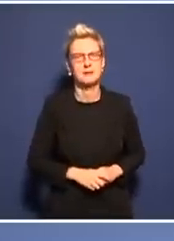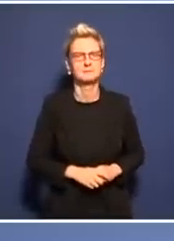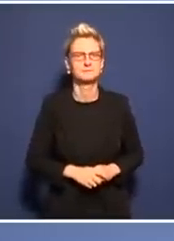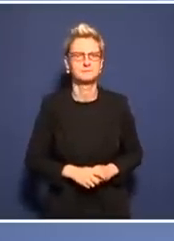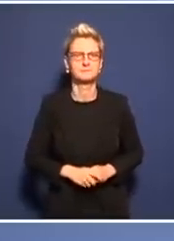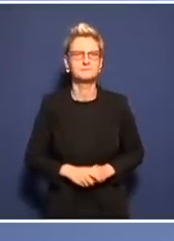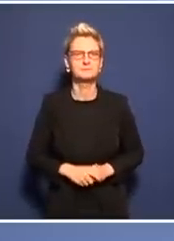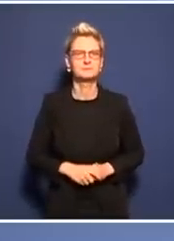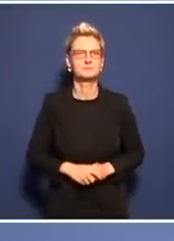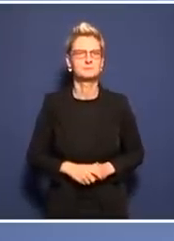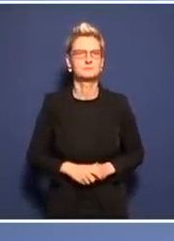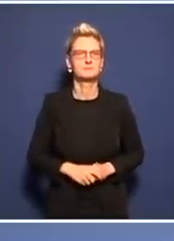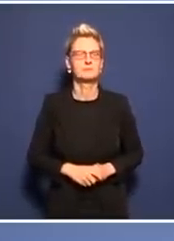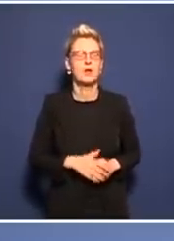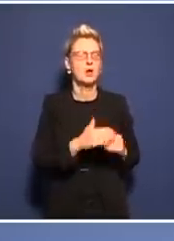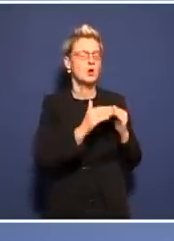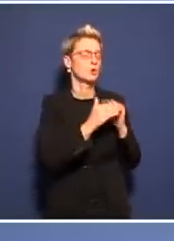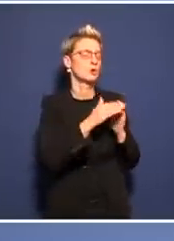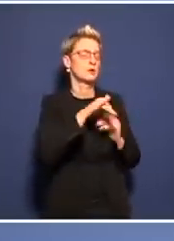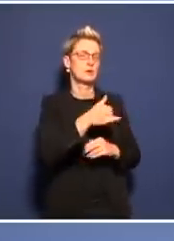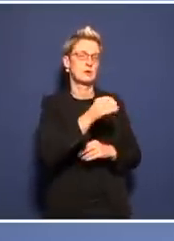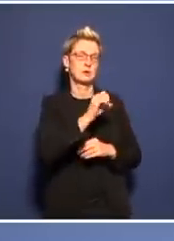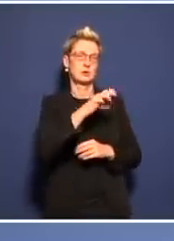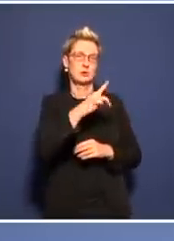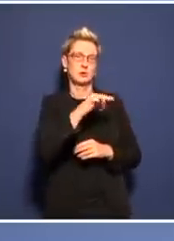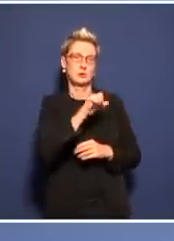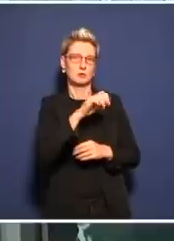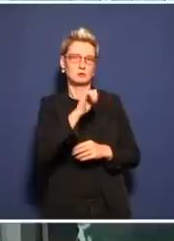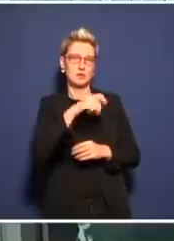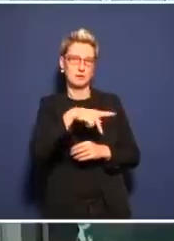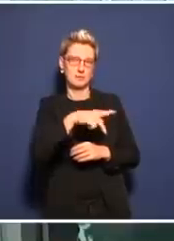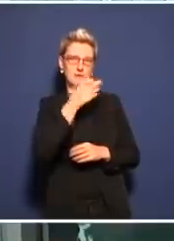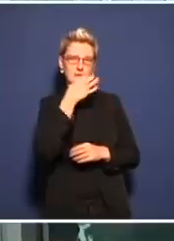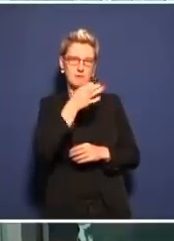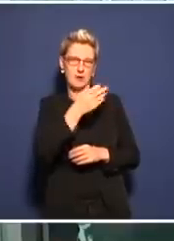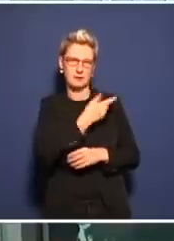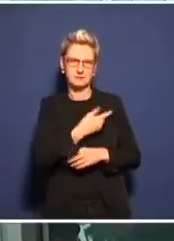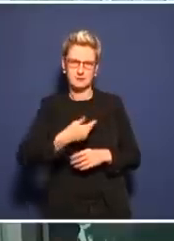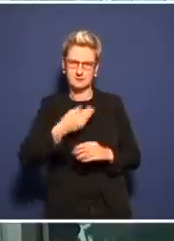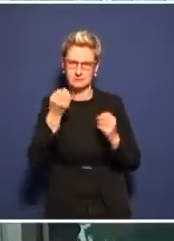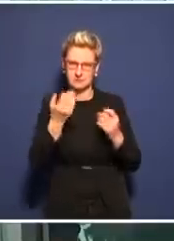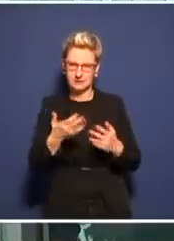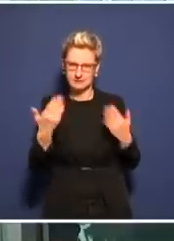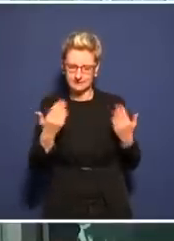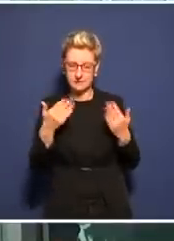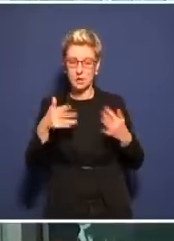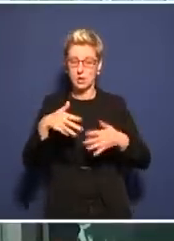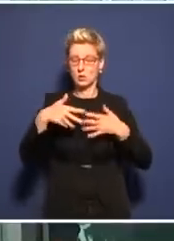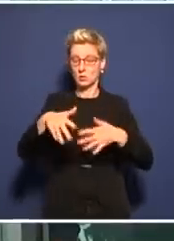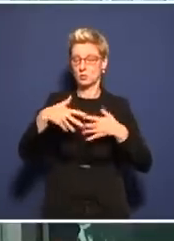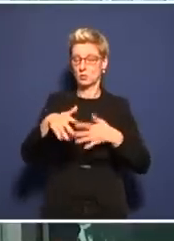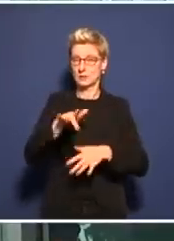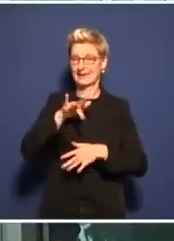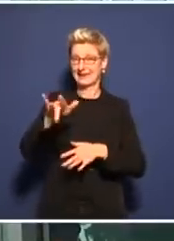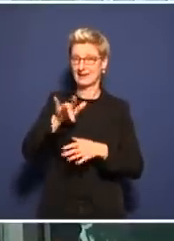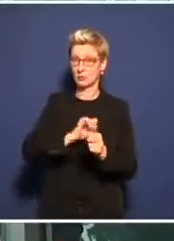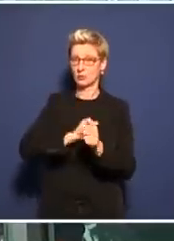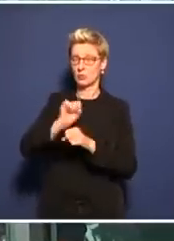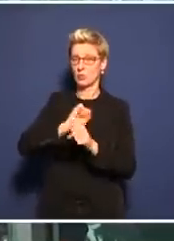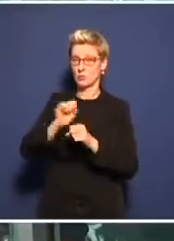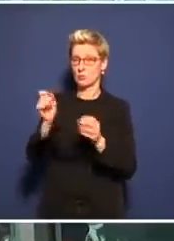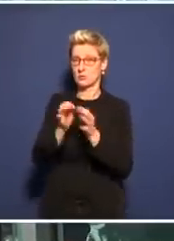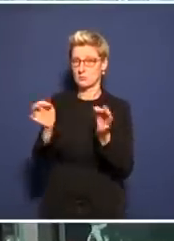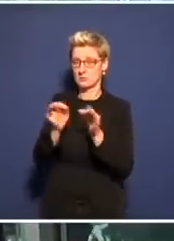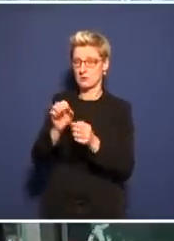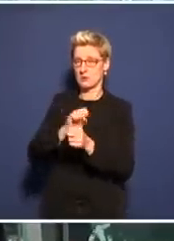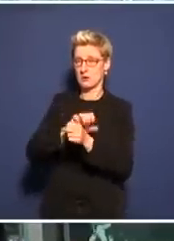Der Kollege Jordans von Api fragt nach einem Vorfall in Sachsen. Herr Lauterbach, während einer Demo gegen Corona-Maßnahmen in Dresden am Donnerstagabend